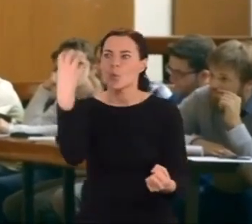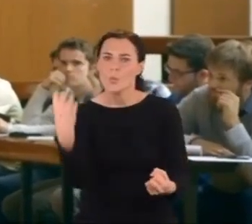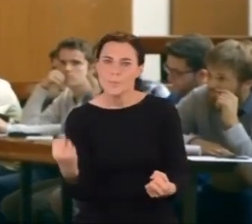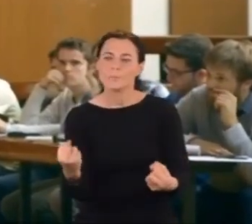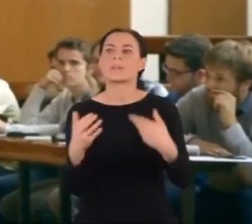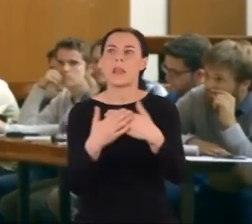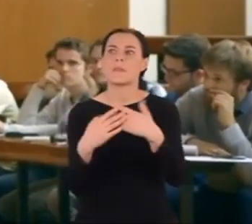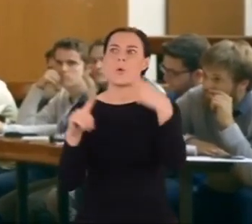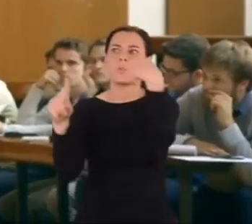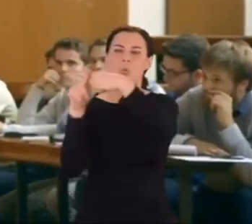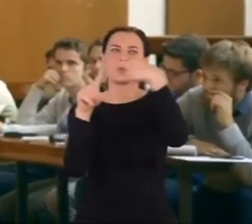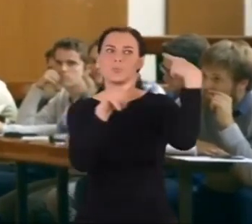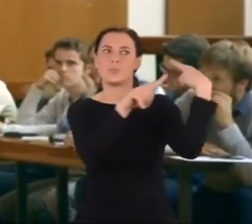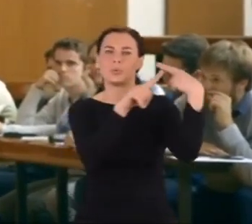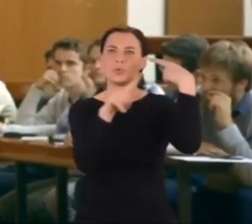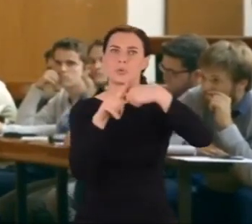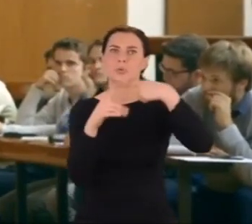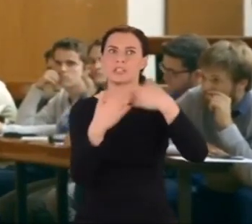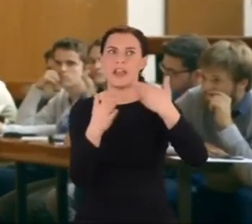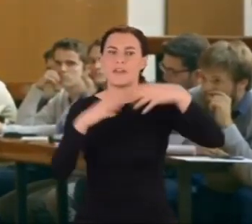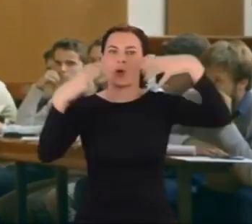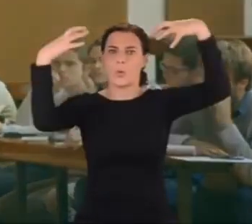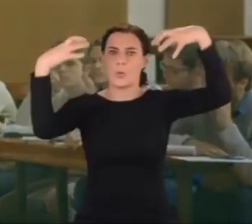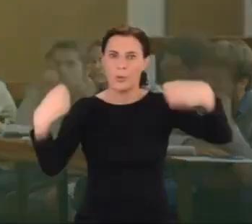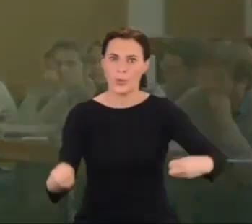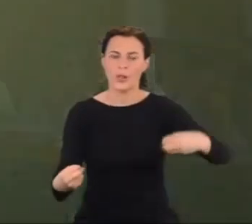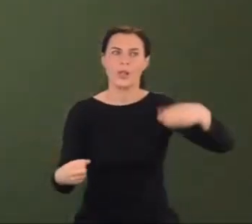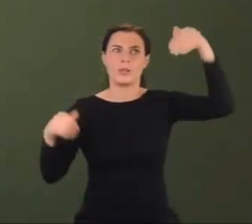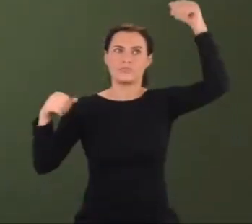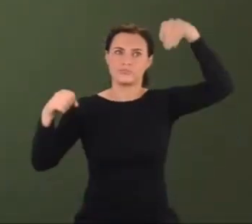dodatnią, która pcha je do pola grawitacyjnego.